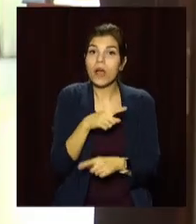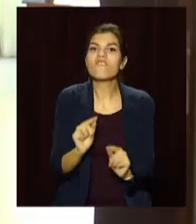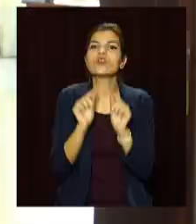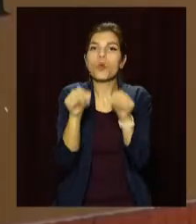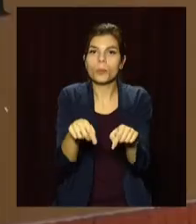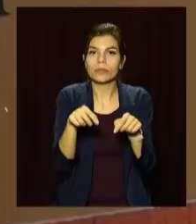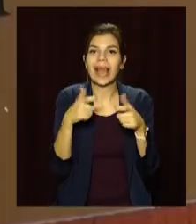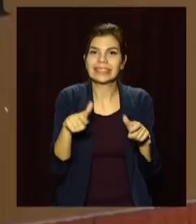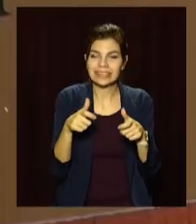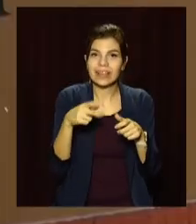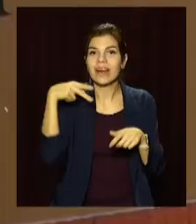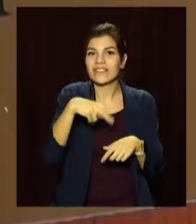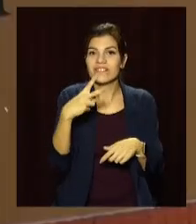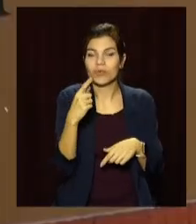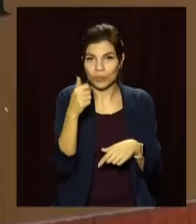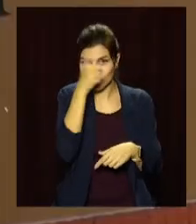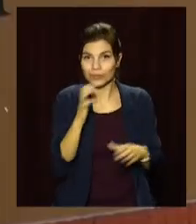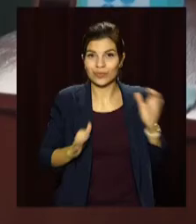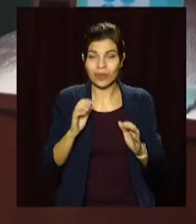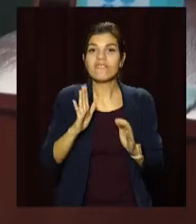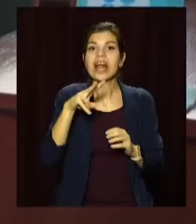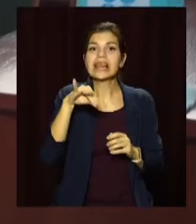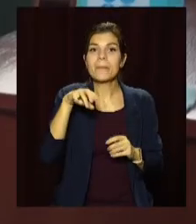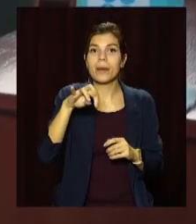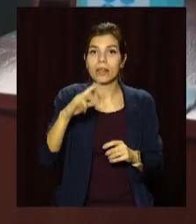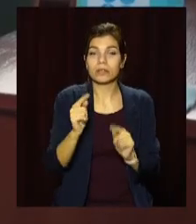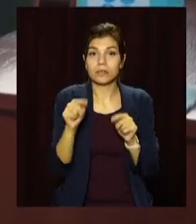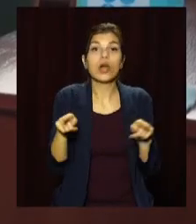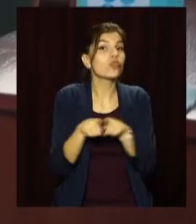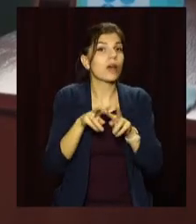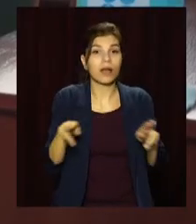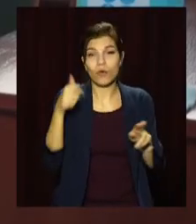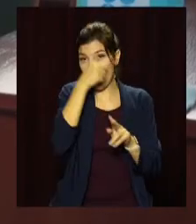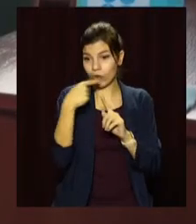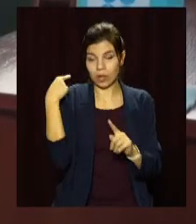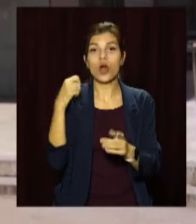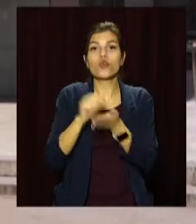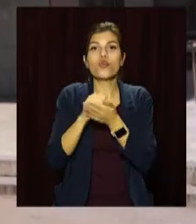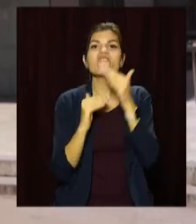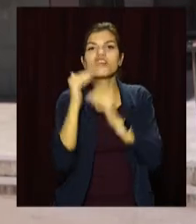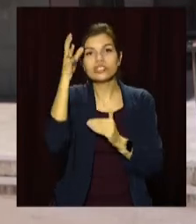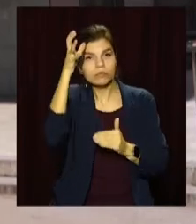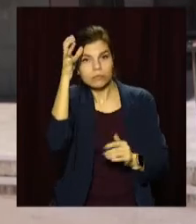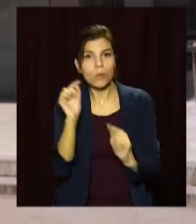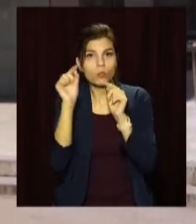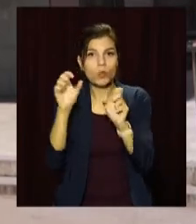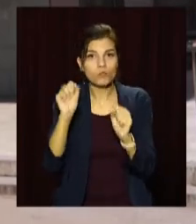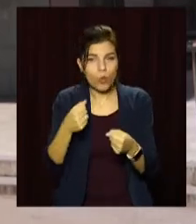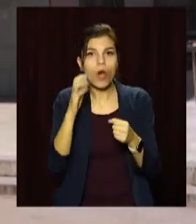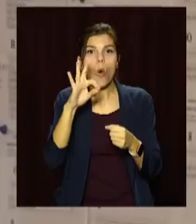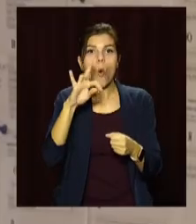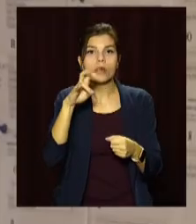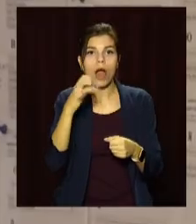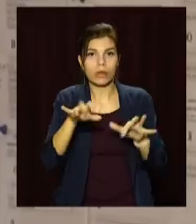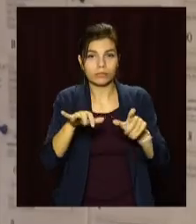кампанія 2021 розпочнеться в липні. Так само, як і цього року, документи до вишів можна буде подавати дистанційно.